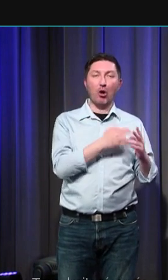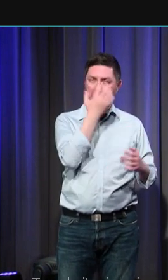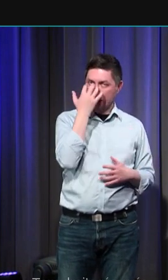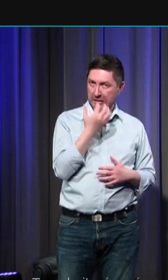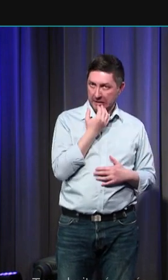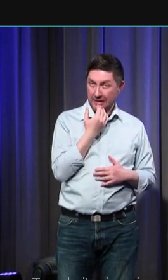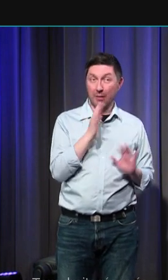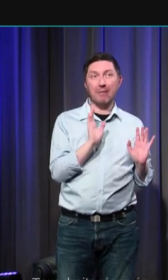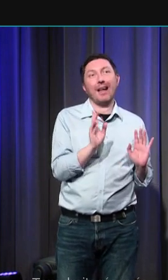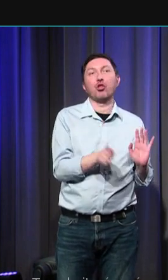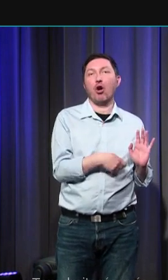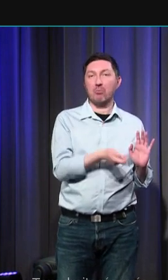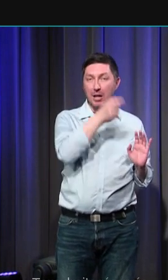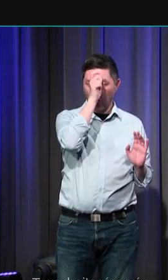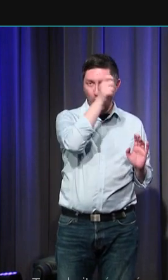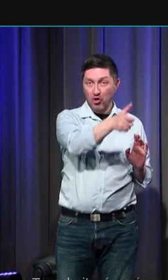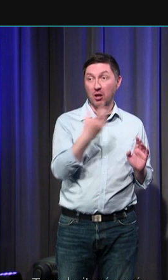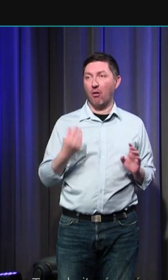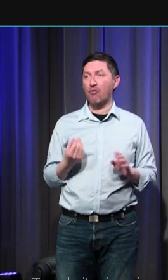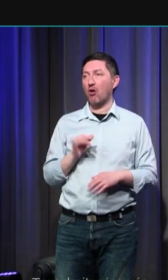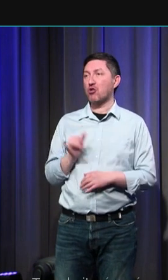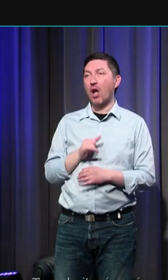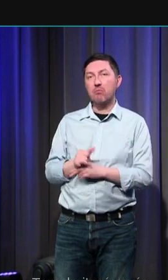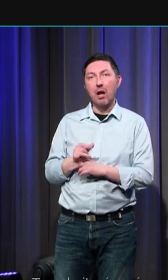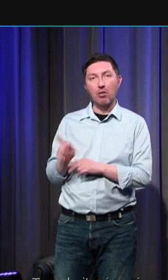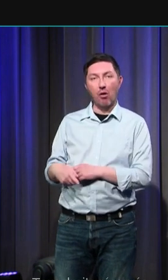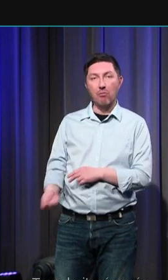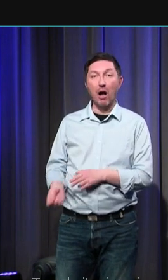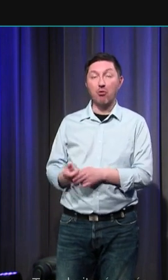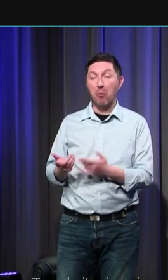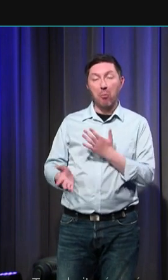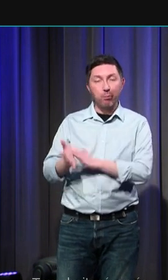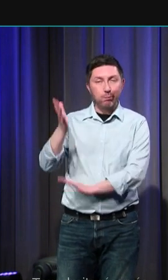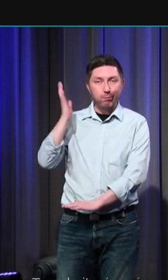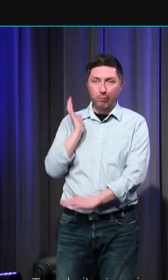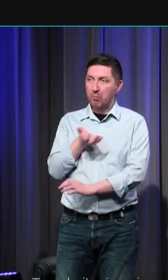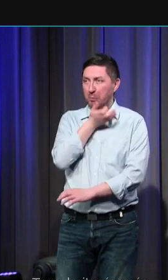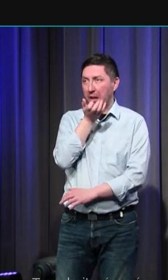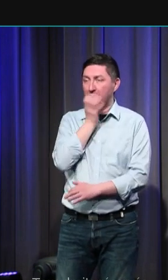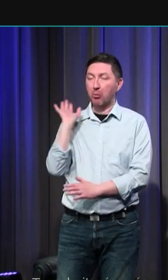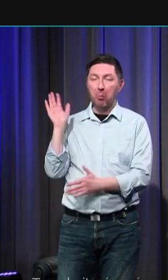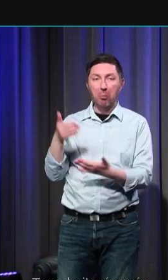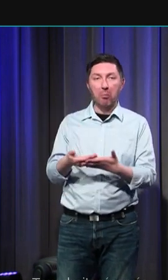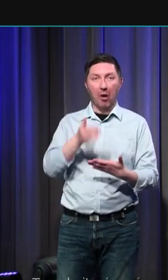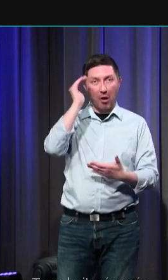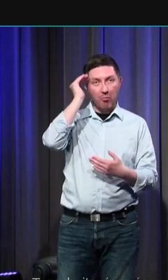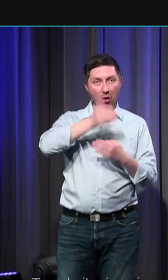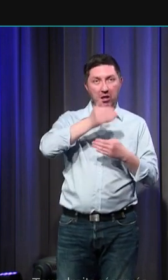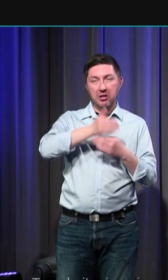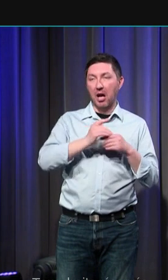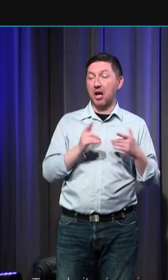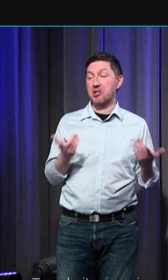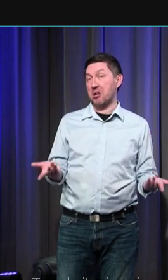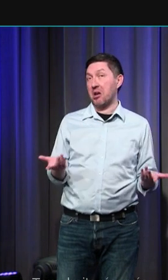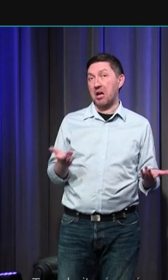enfant ne l'est jamais et donc de l'âge du bronze à l'âge du fer au Moyen-Âge avec ce système de